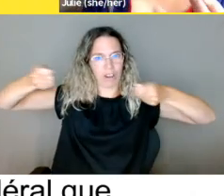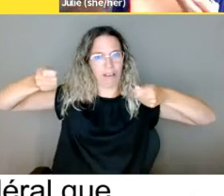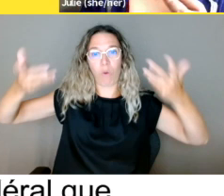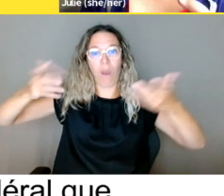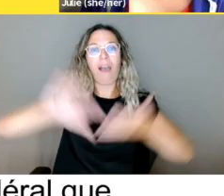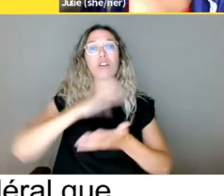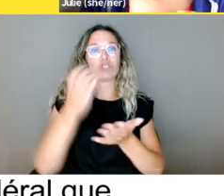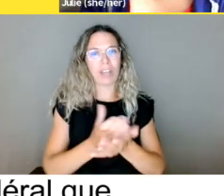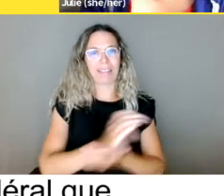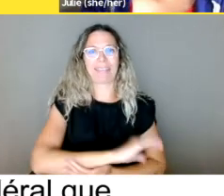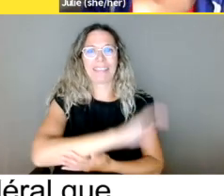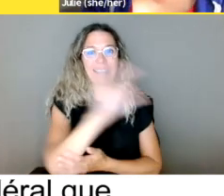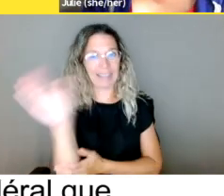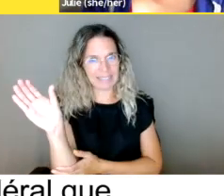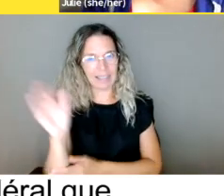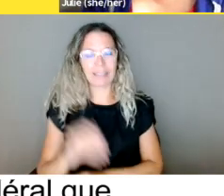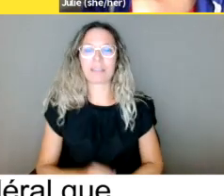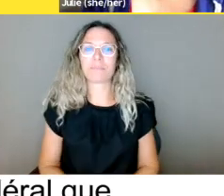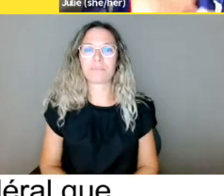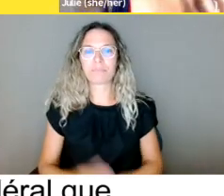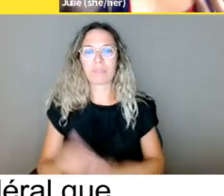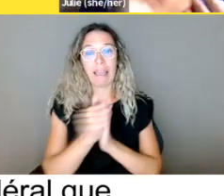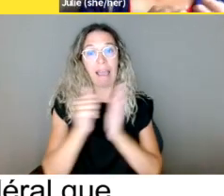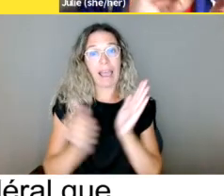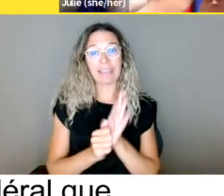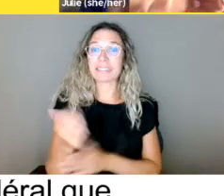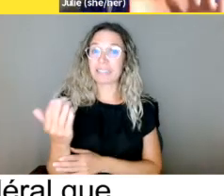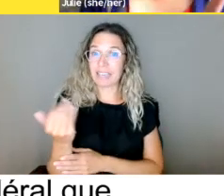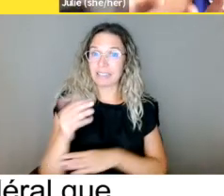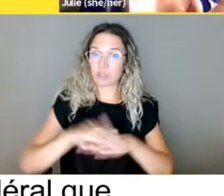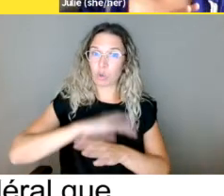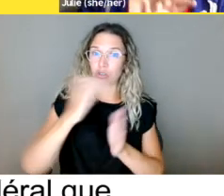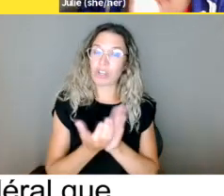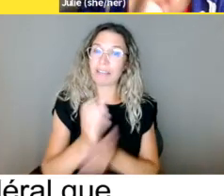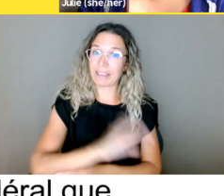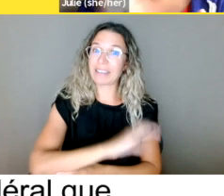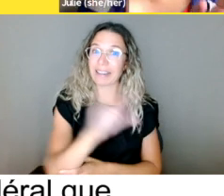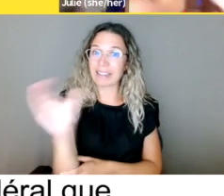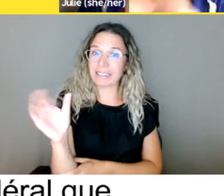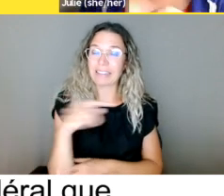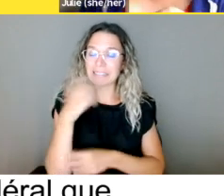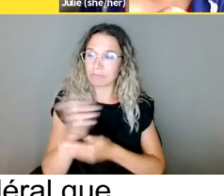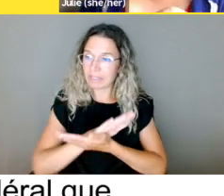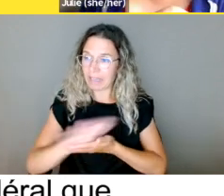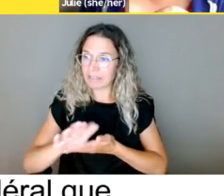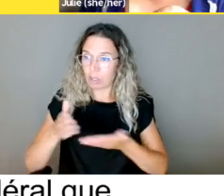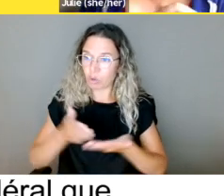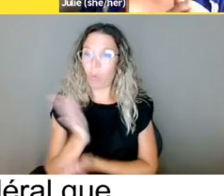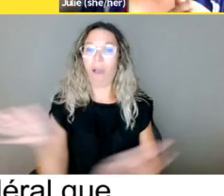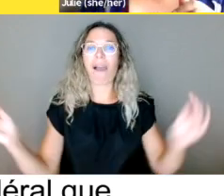provincial, le gouvernement municipal, ça, c'est régi par la Charte canadienne.